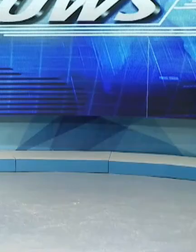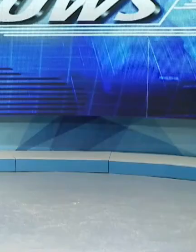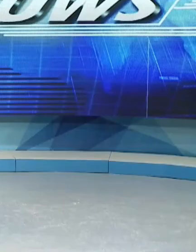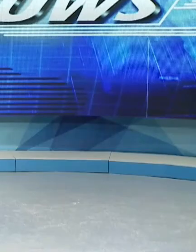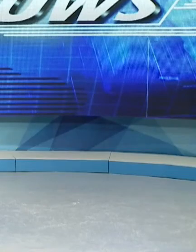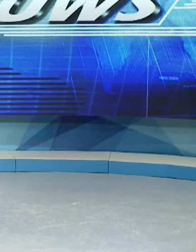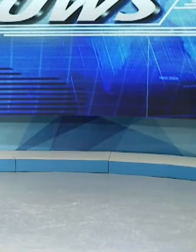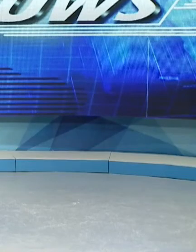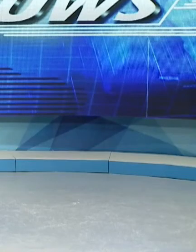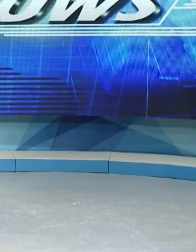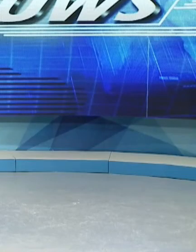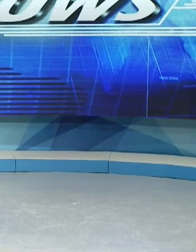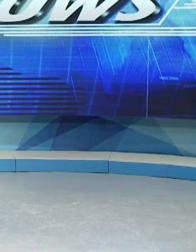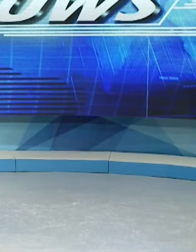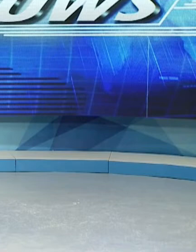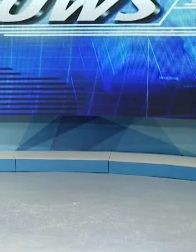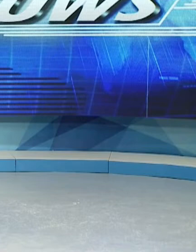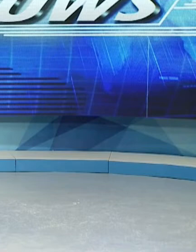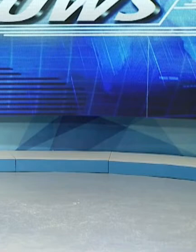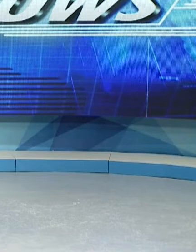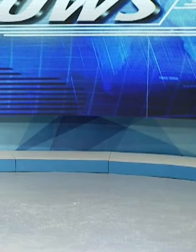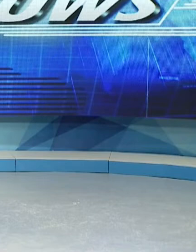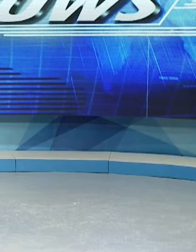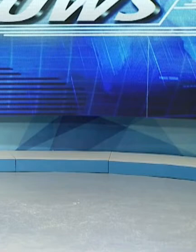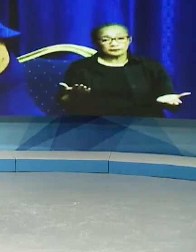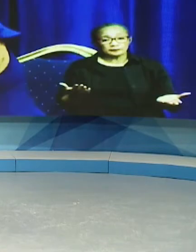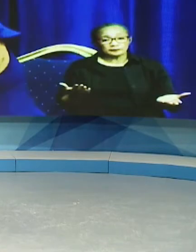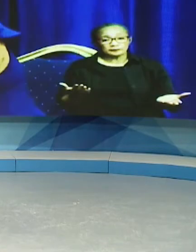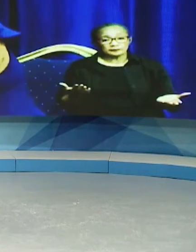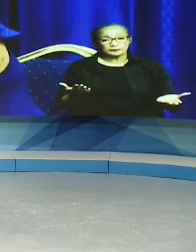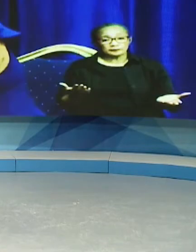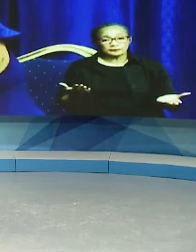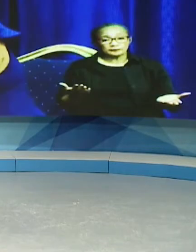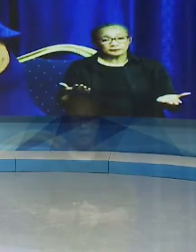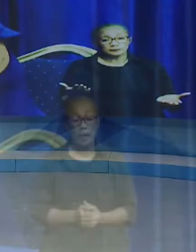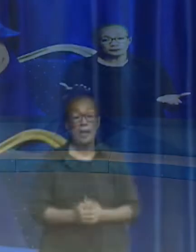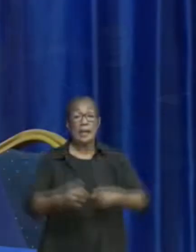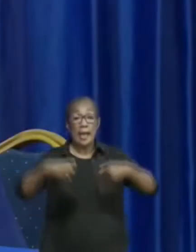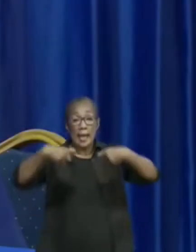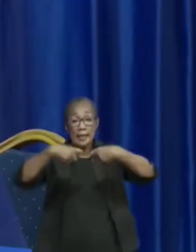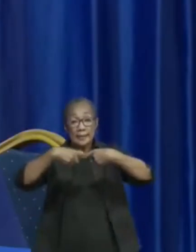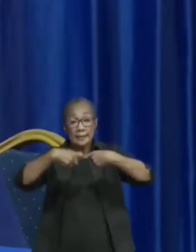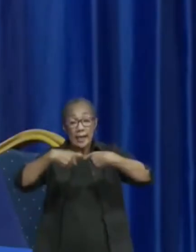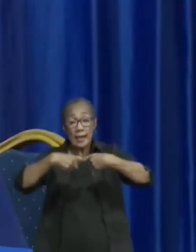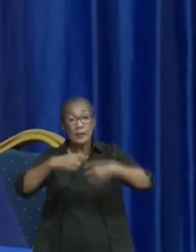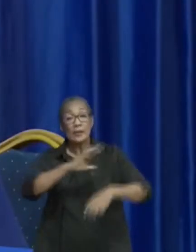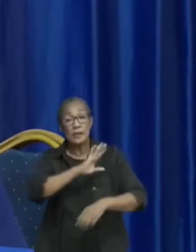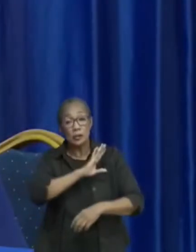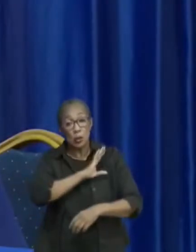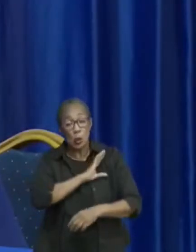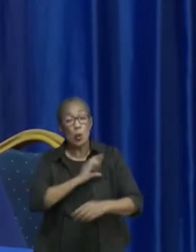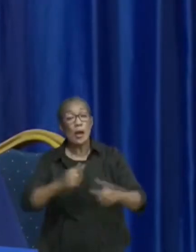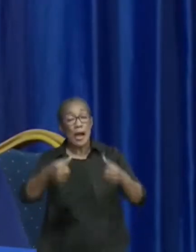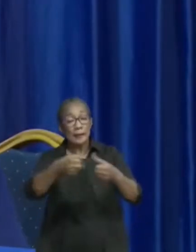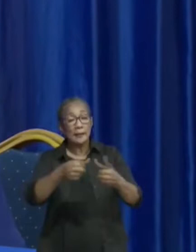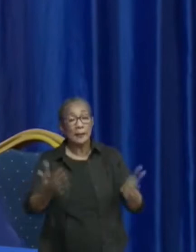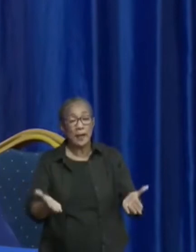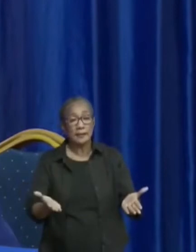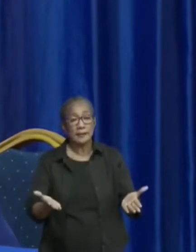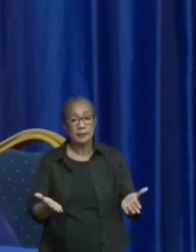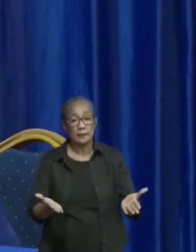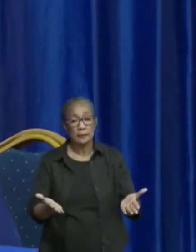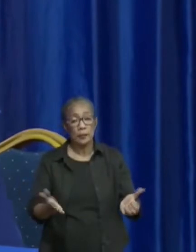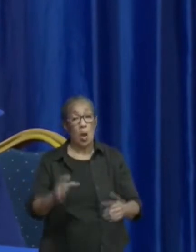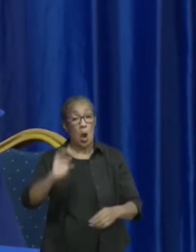De scholen gaan weer open op maandag 6 juli, maar dat geldt alleen voor de examenklassen. Minister Lilian